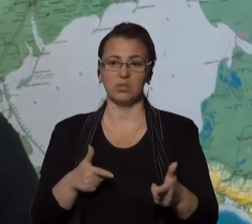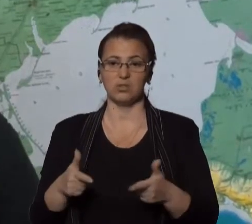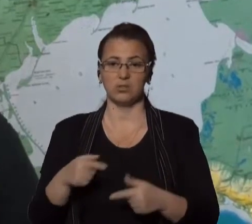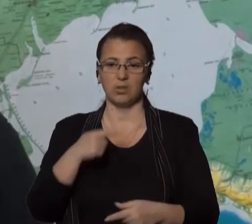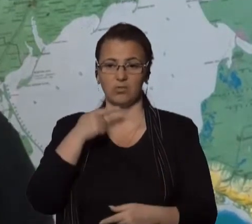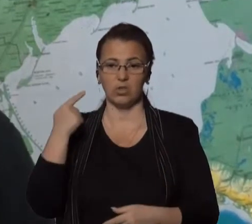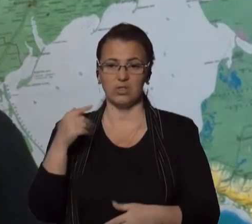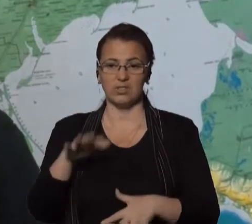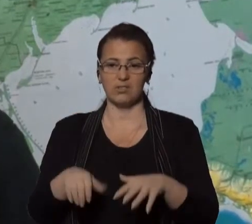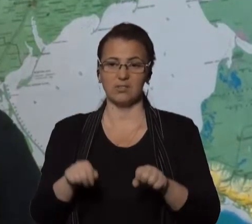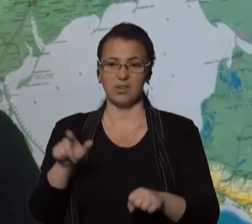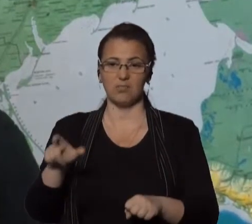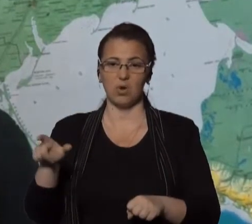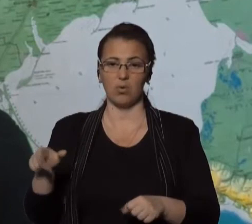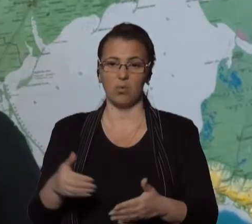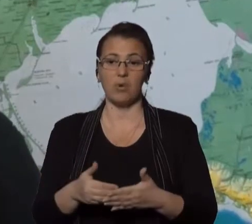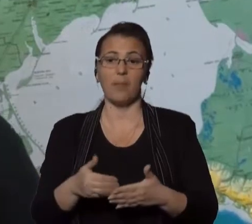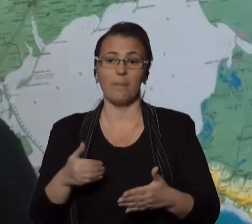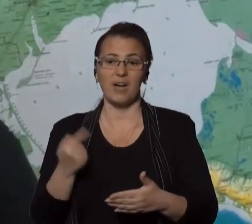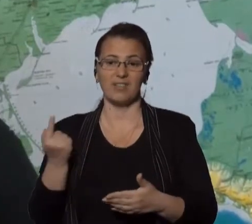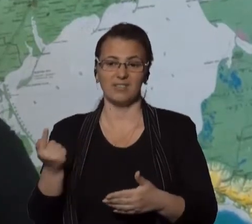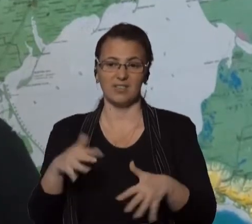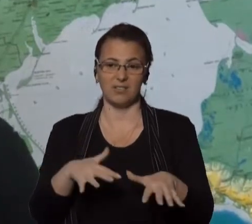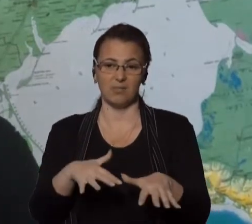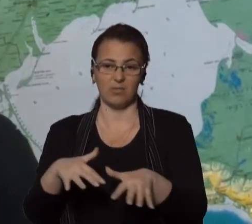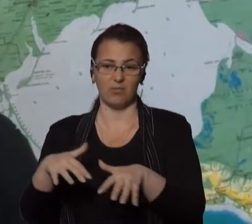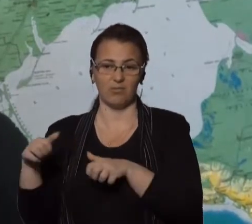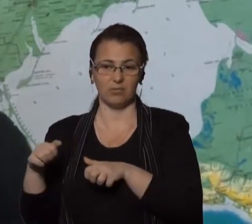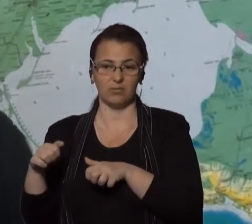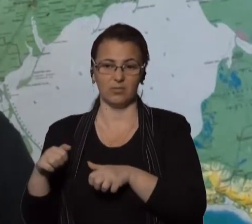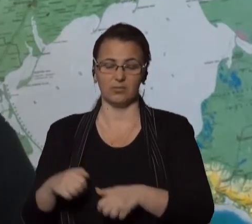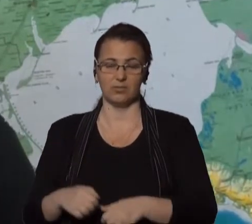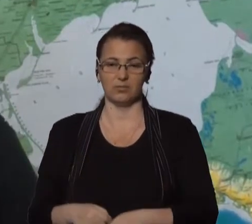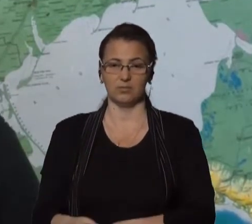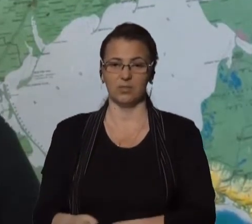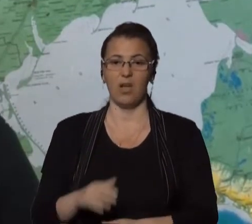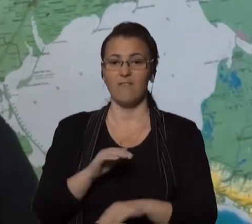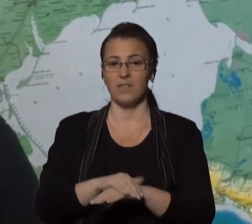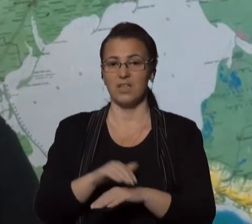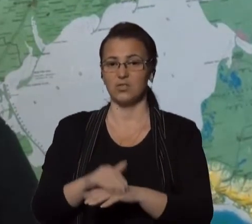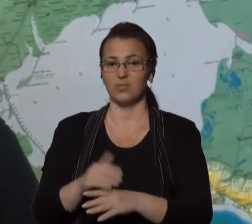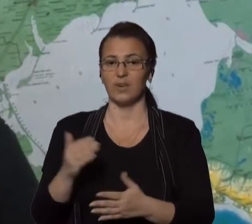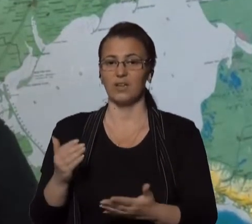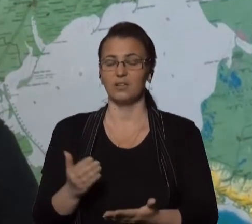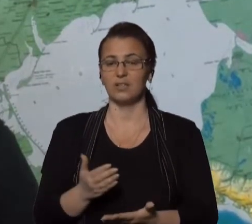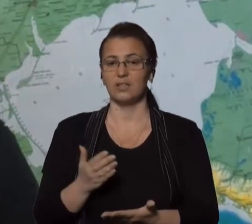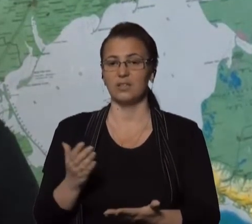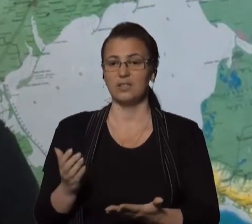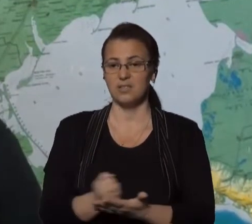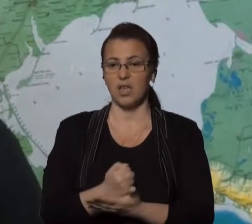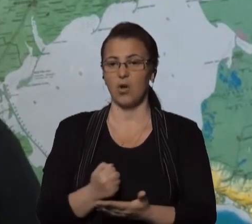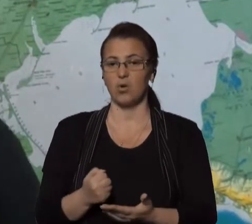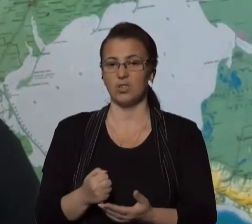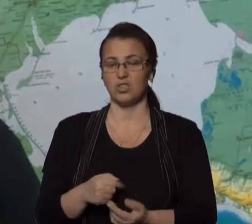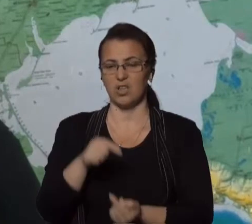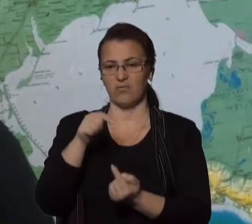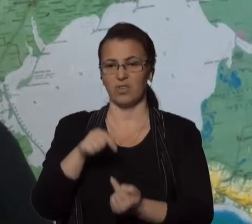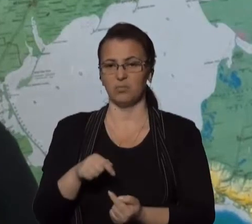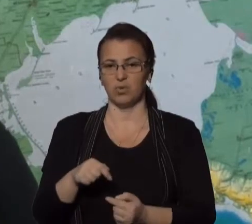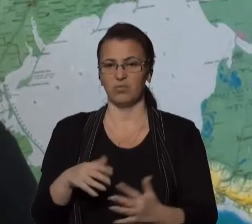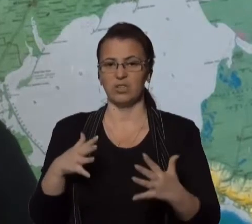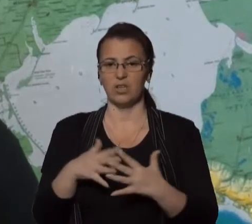російськими окупантами перед їхнім відступом. Ми фіксували знаходження відповідних боєприпасів,